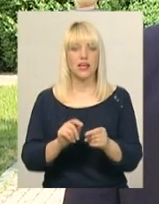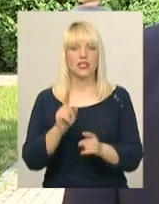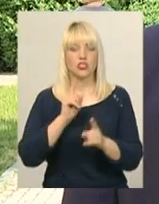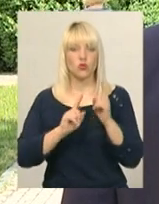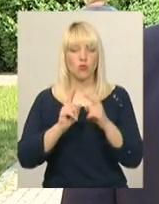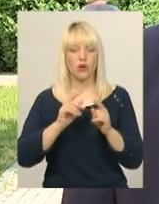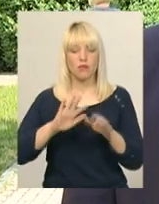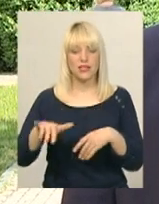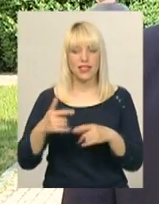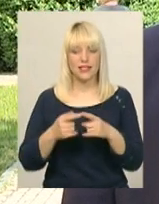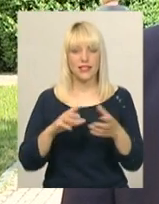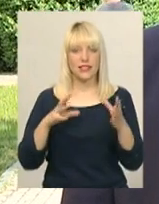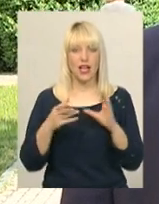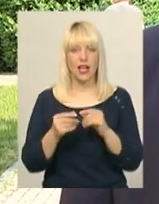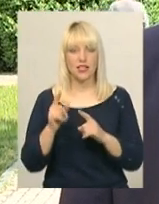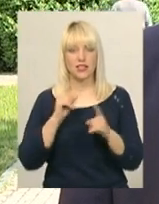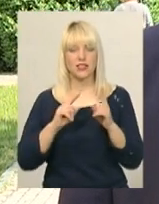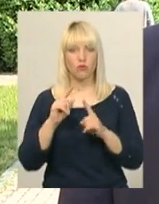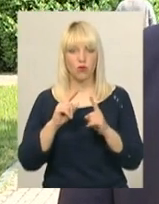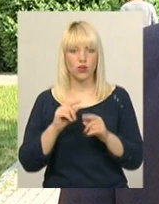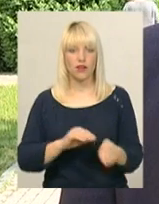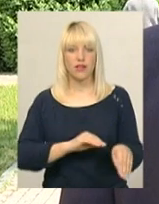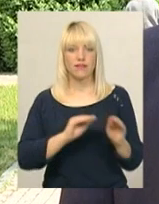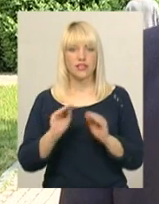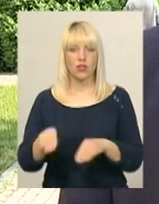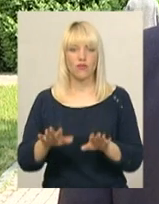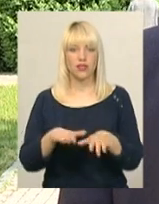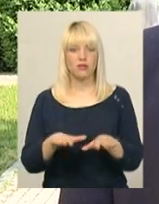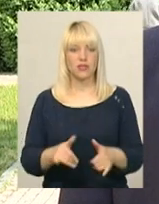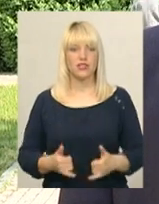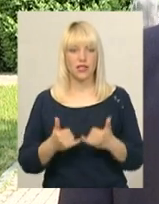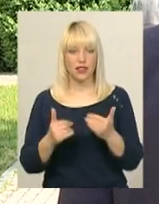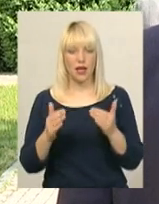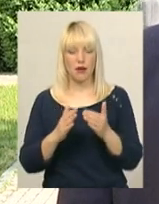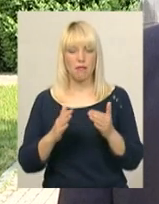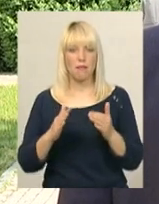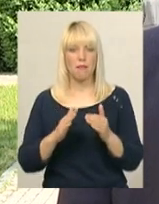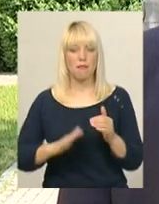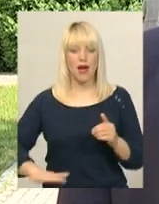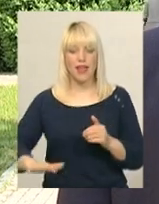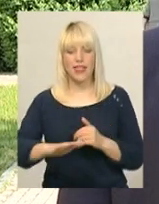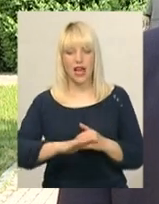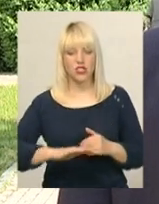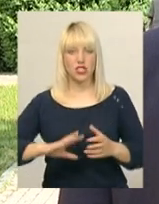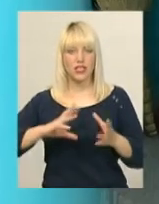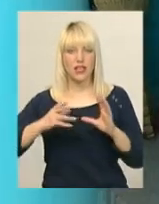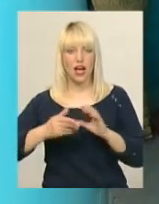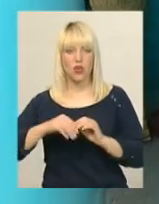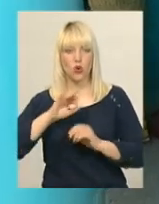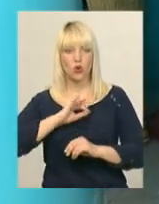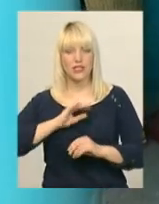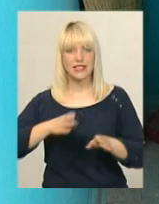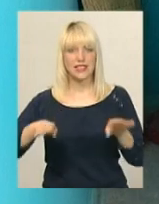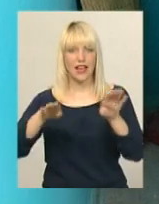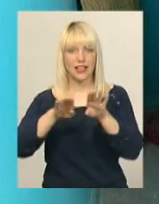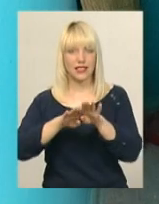загальних зборів встановити місце для майданчика загального користування і закрити сміттєкамери. Замість